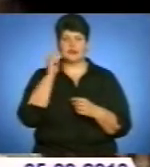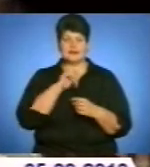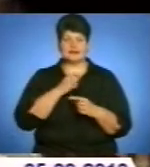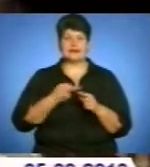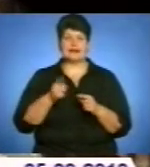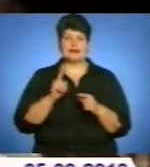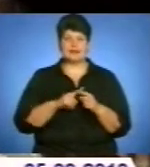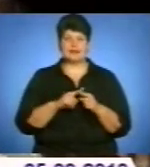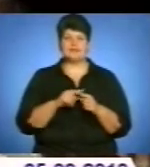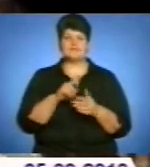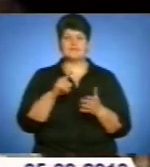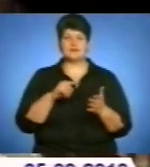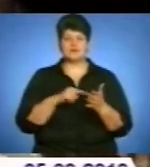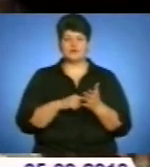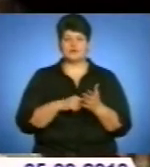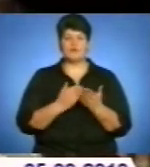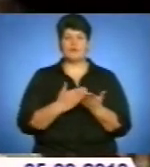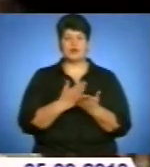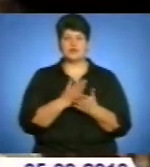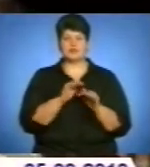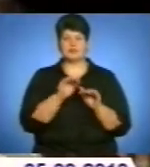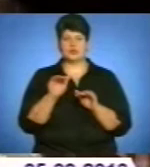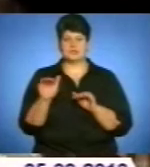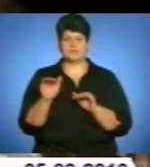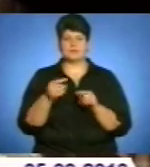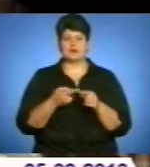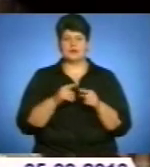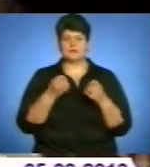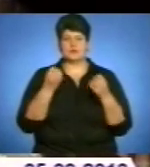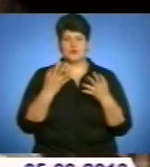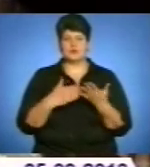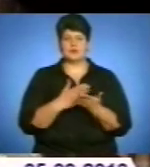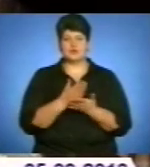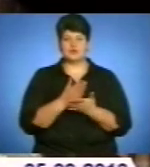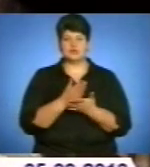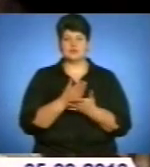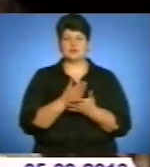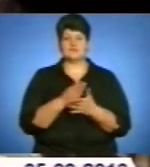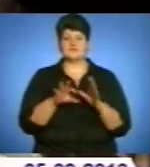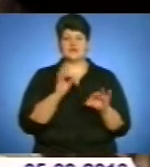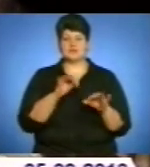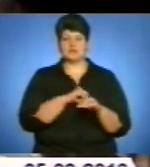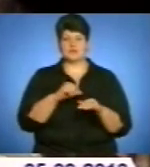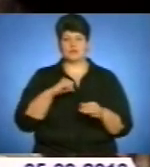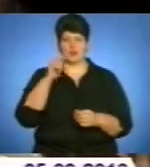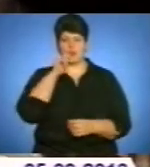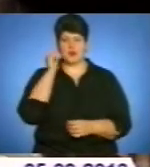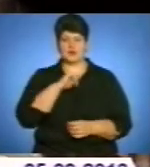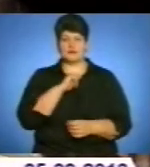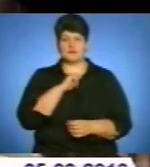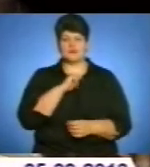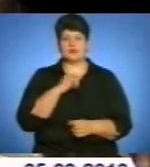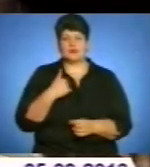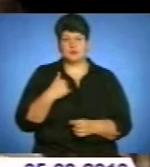дела, вопрос зараз знаходиться в політичній плоскості. Це політичний вибір самої України. Ми,